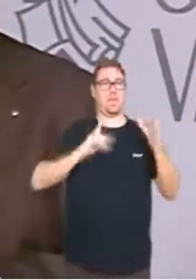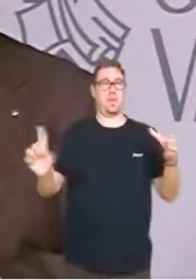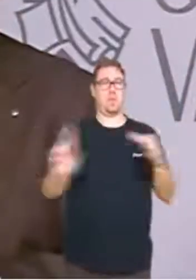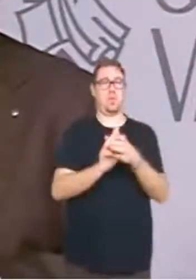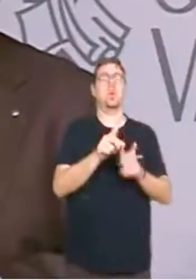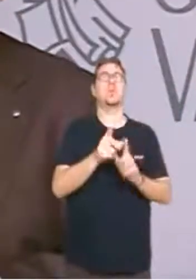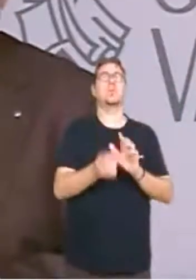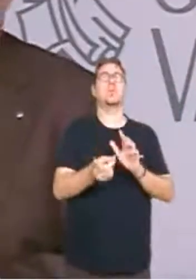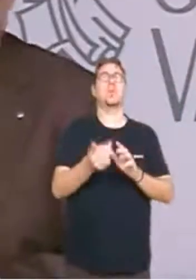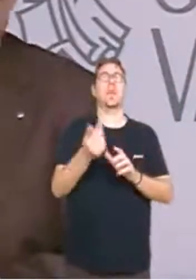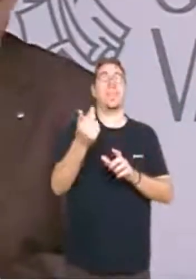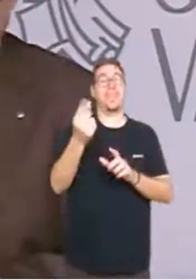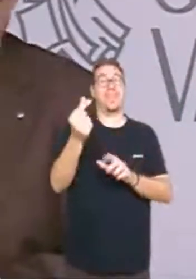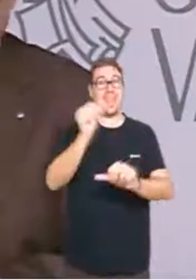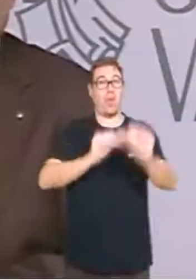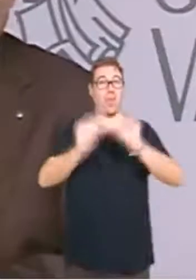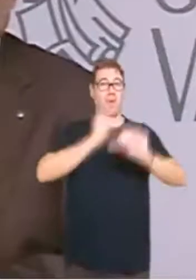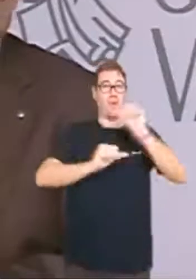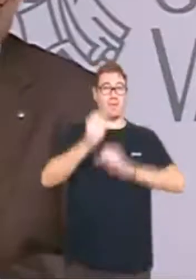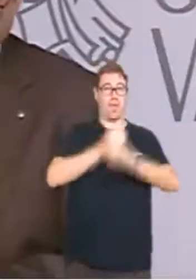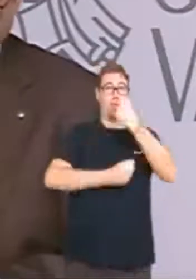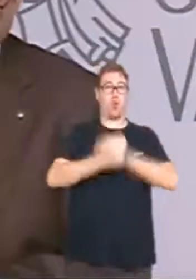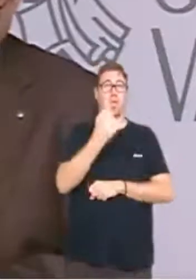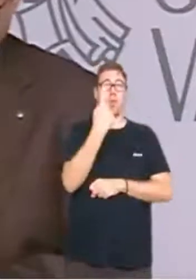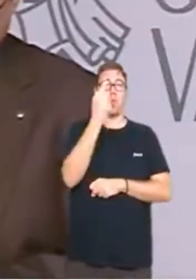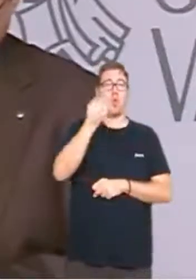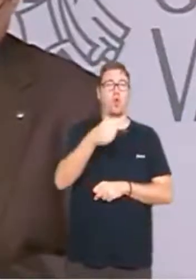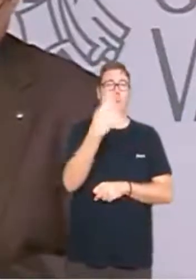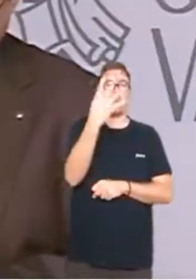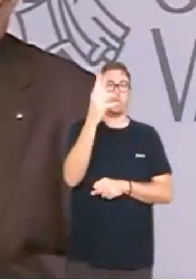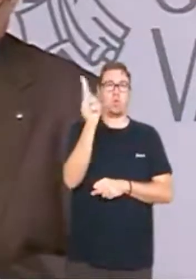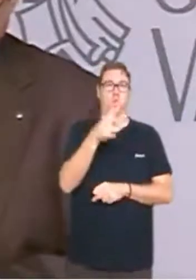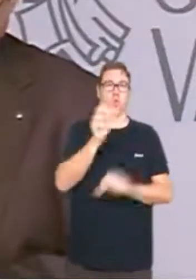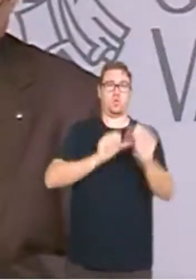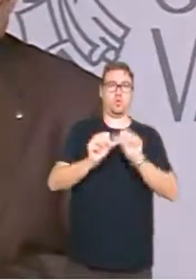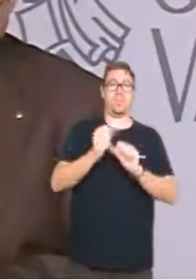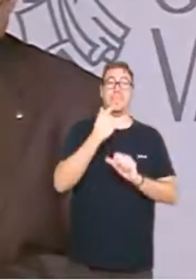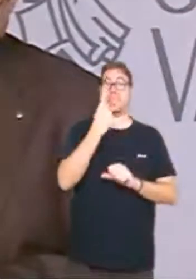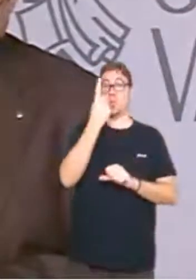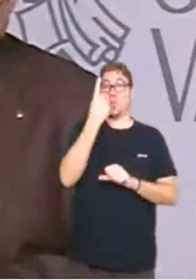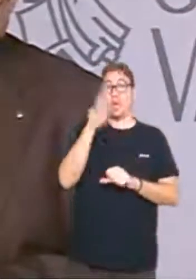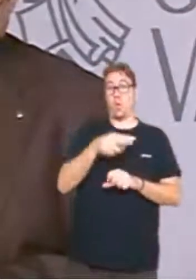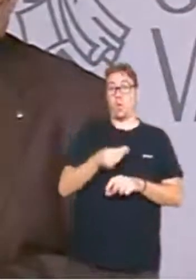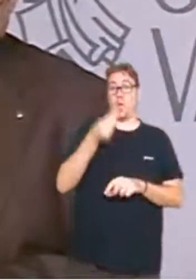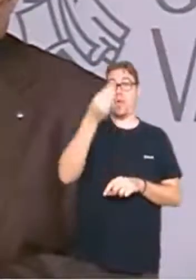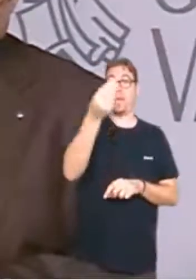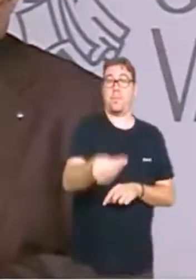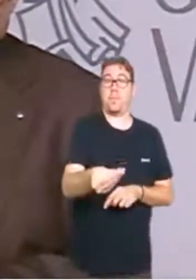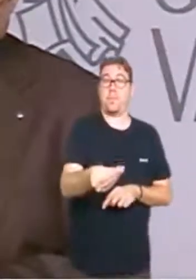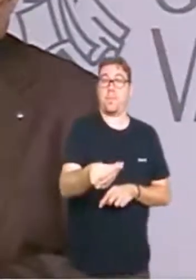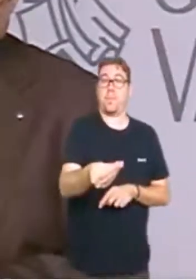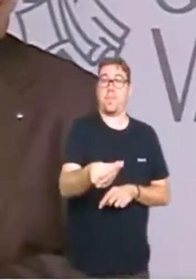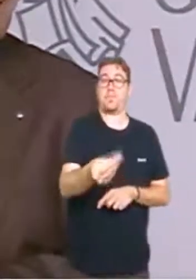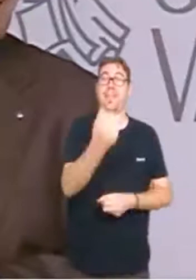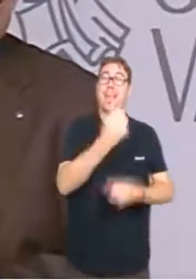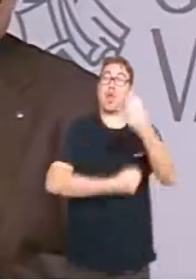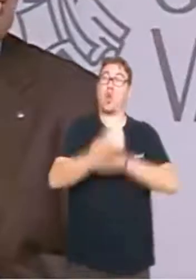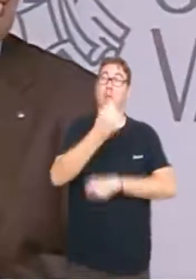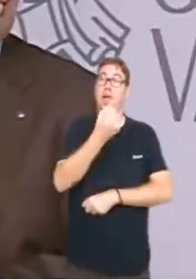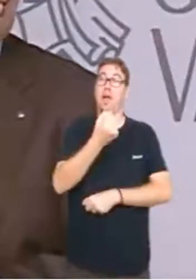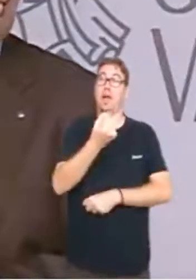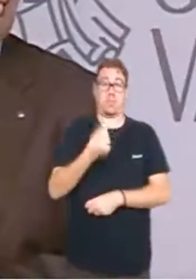genera un retorn directe a l'economia de 1,4 euros. Per cada euro que invertim en economia,